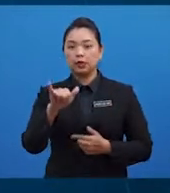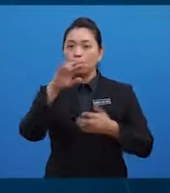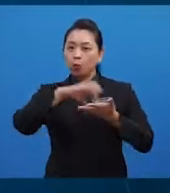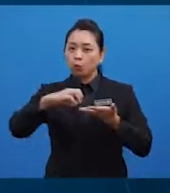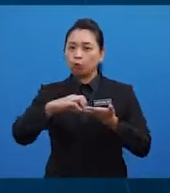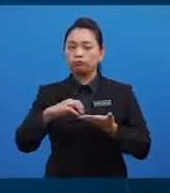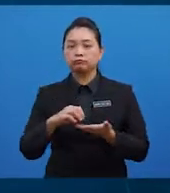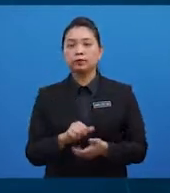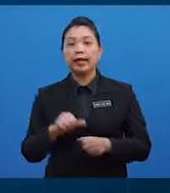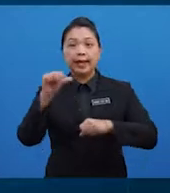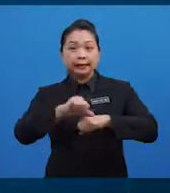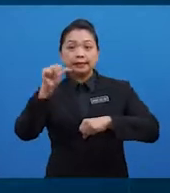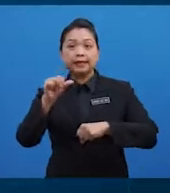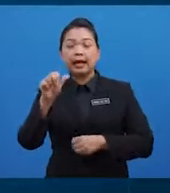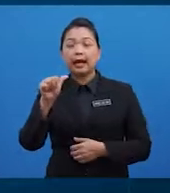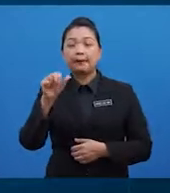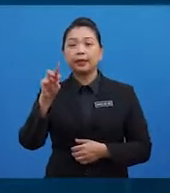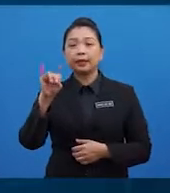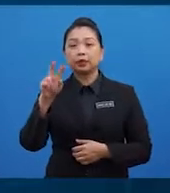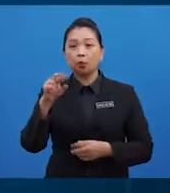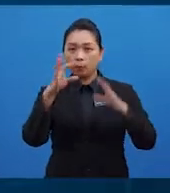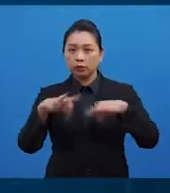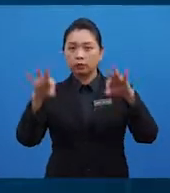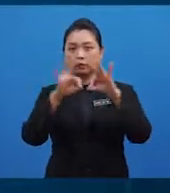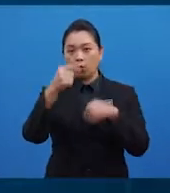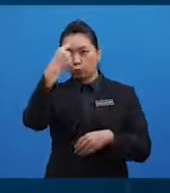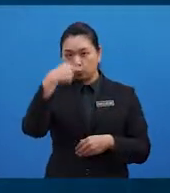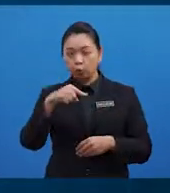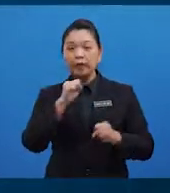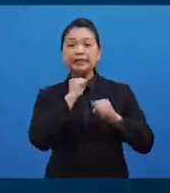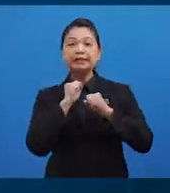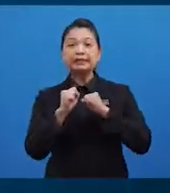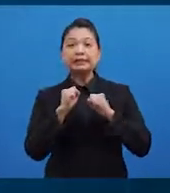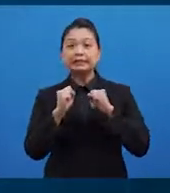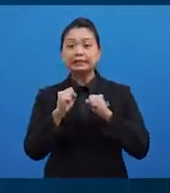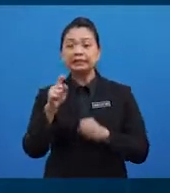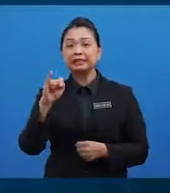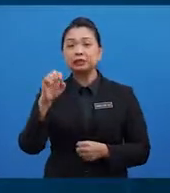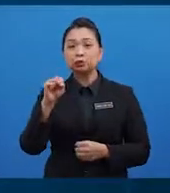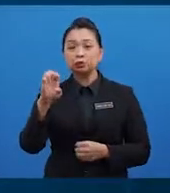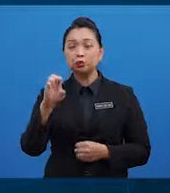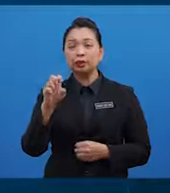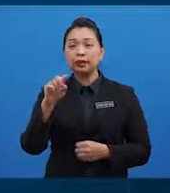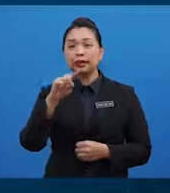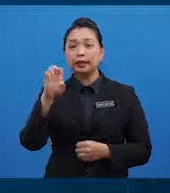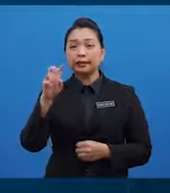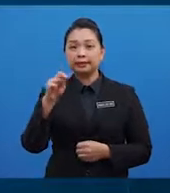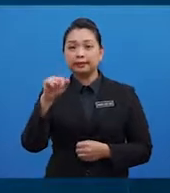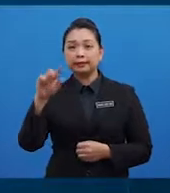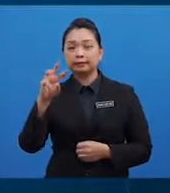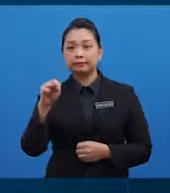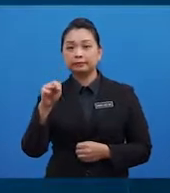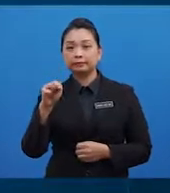terdapat dalam protein penting untuk sintesis tisu-tisu, enzim dan hormon.